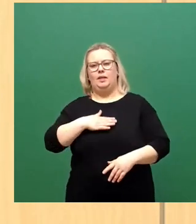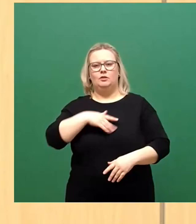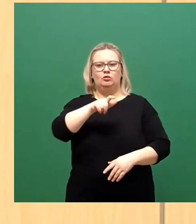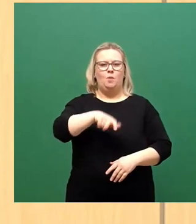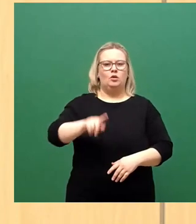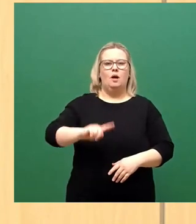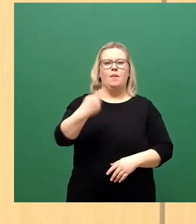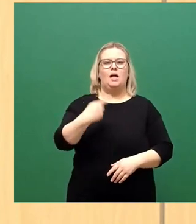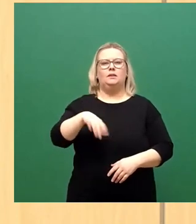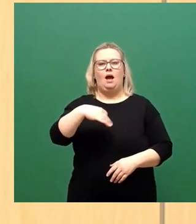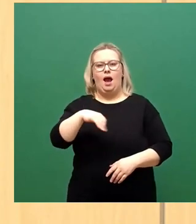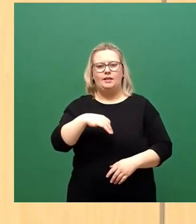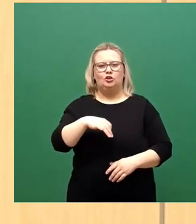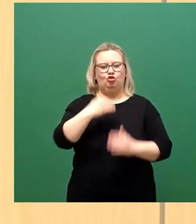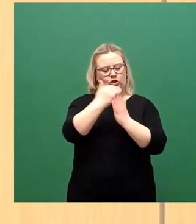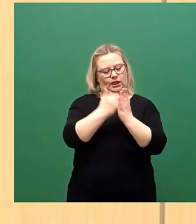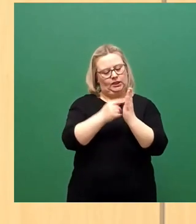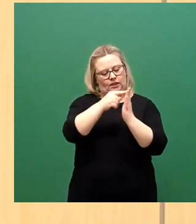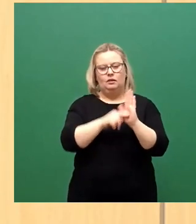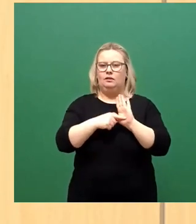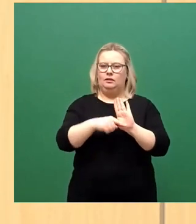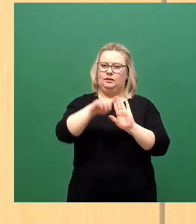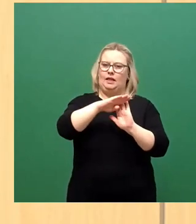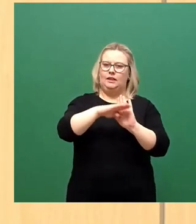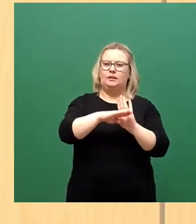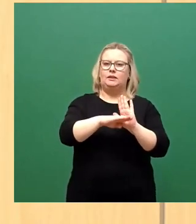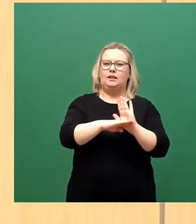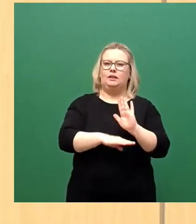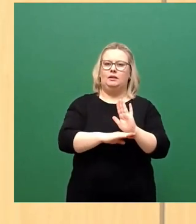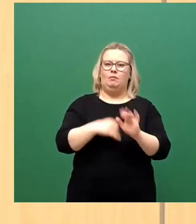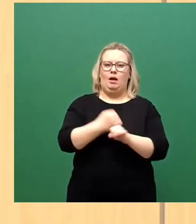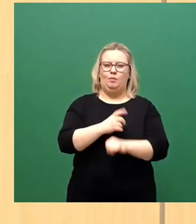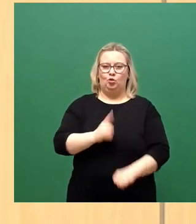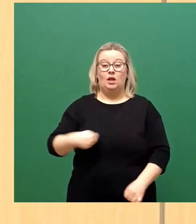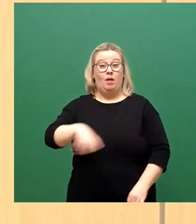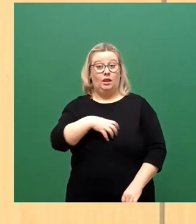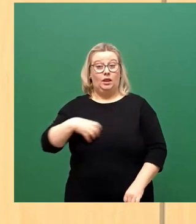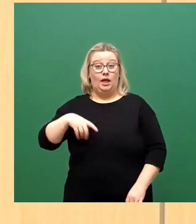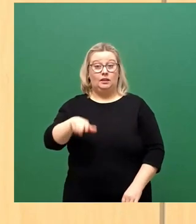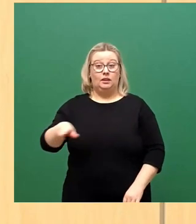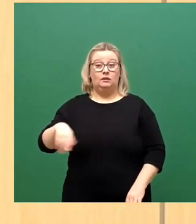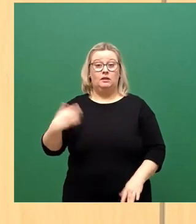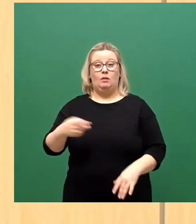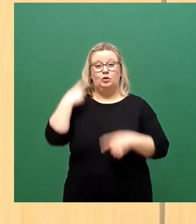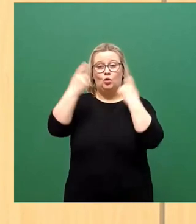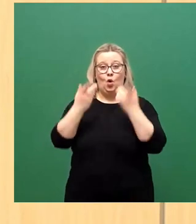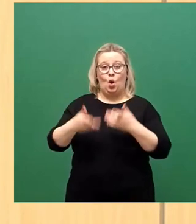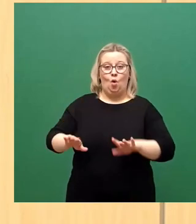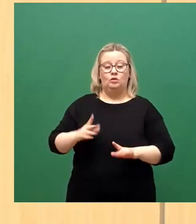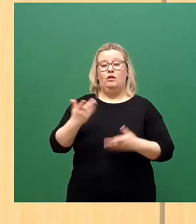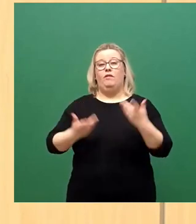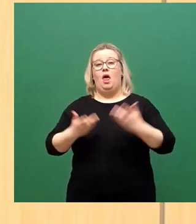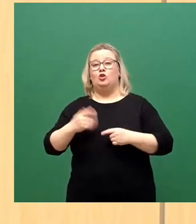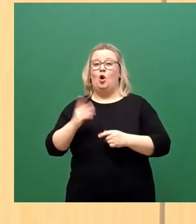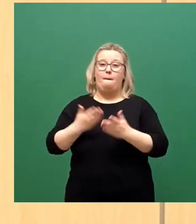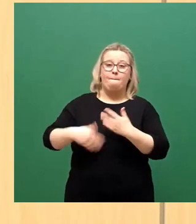einzelnen Schritt seines Handelns diktieren. Da die Dresdner also so sorglos sind, würden Sie gerne noch mehr